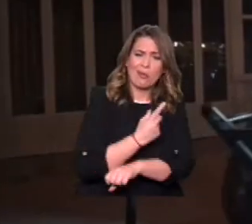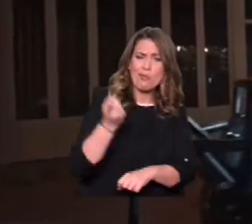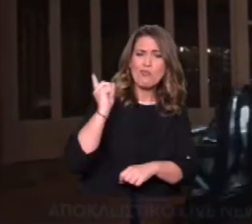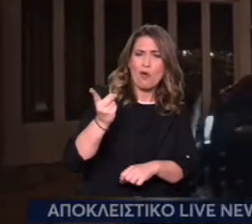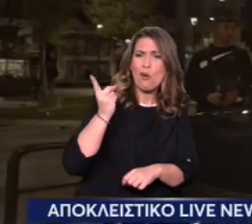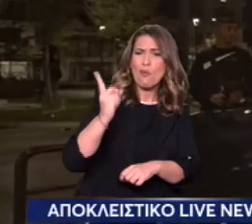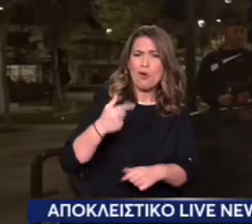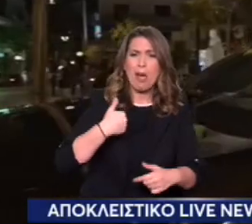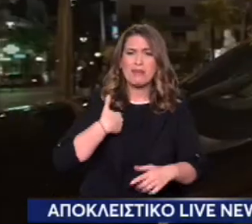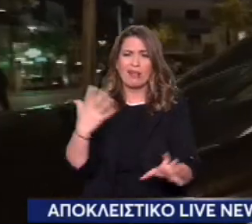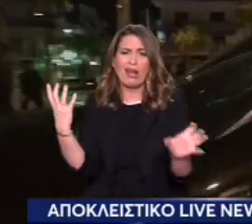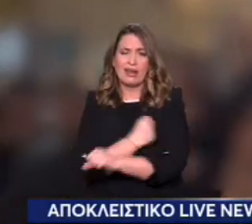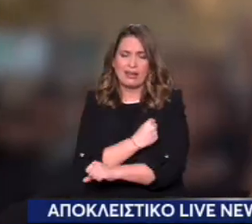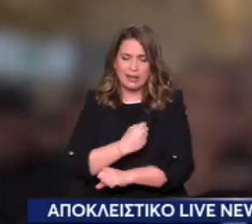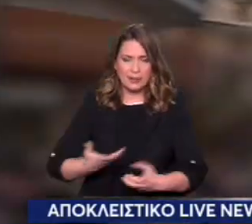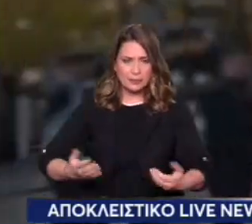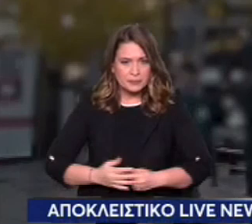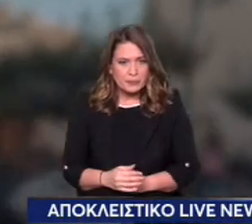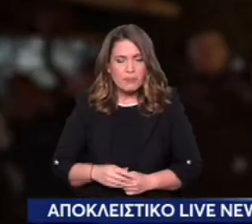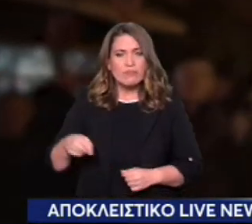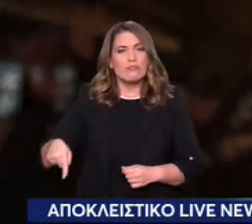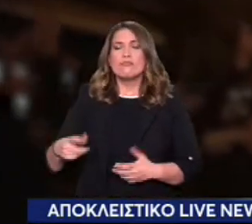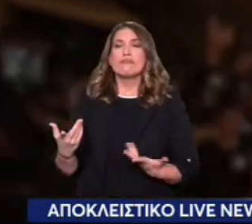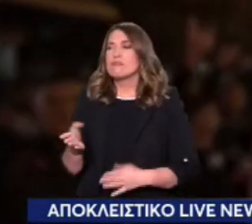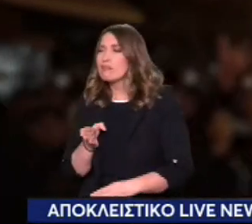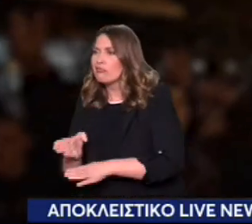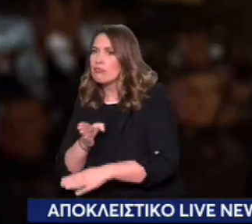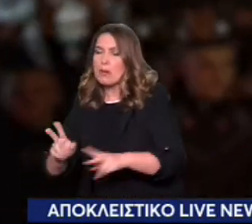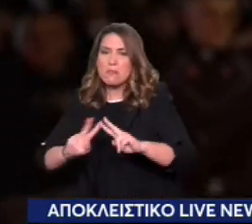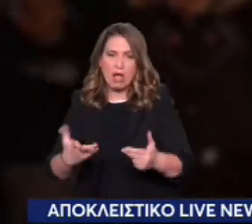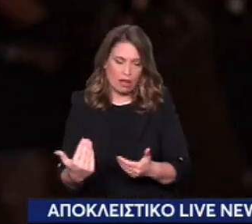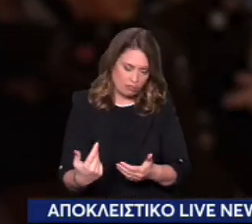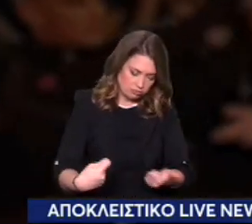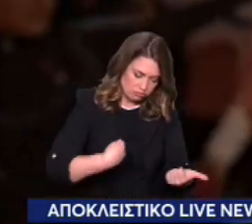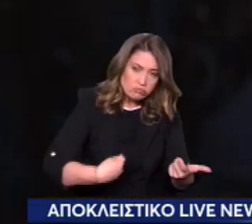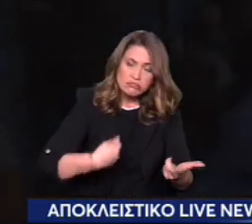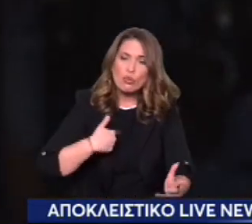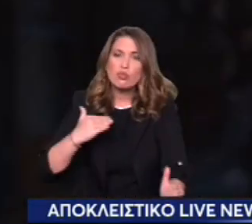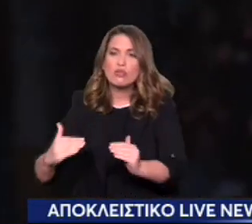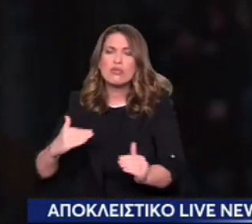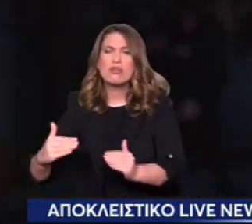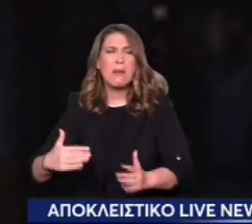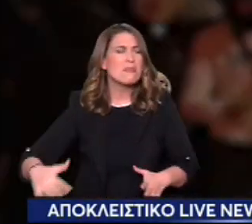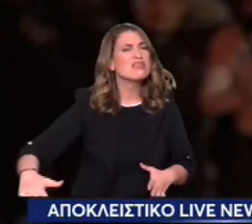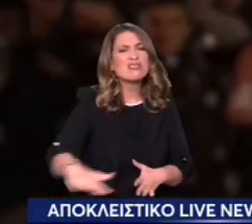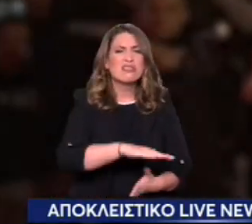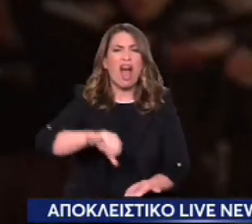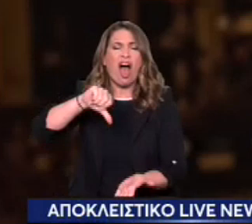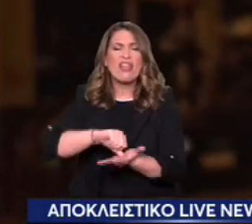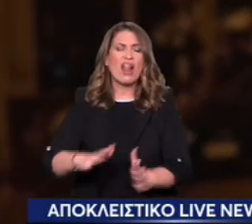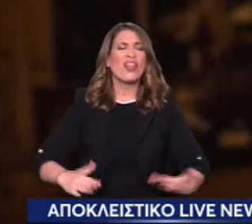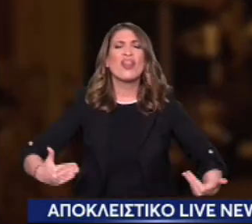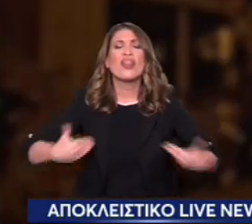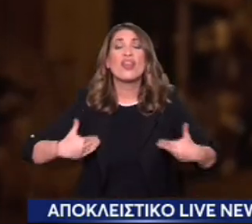Σε κάθε βίντεο κλίπης, οι μωρίτες που πουλούν προστασία σε μαγαζιά, δηλώνουν προς κάθε κατεύθυνση πως το κέντρο τους ανήκει και πως